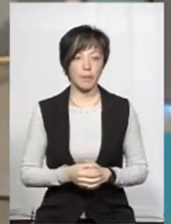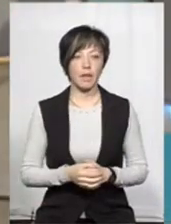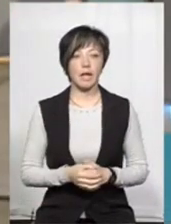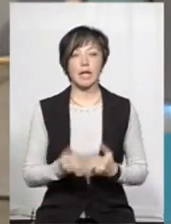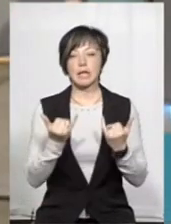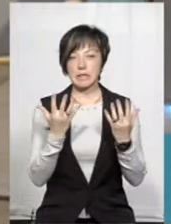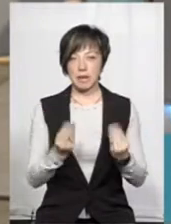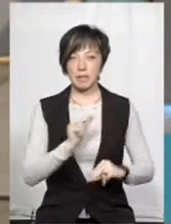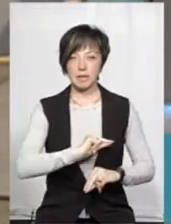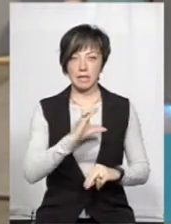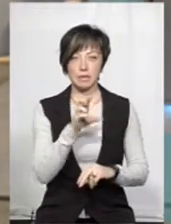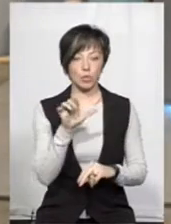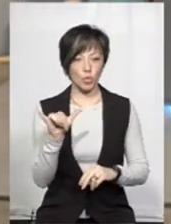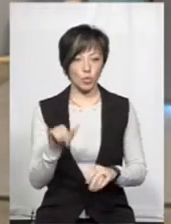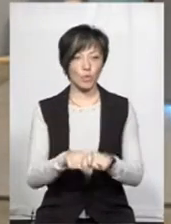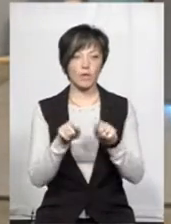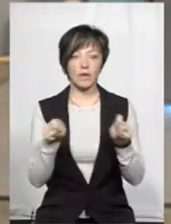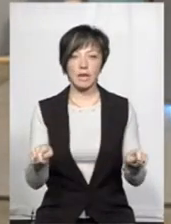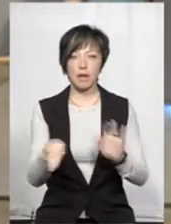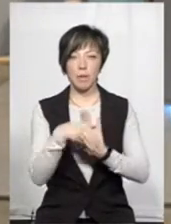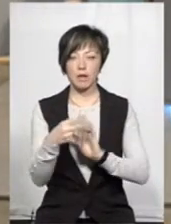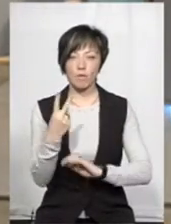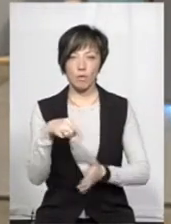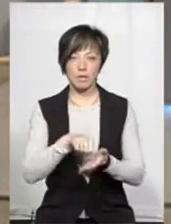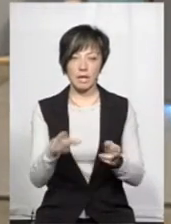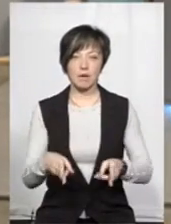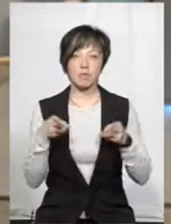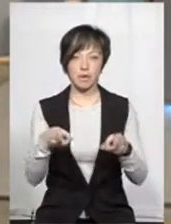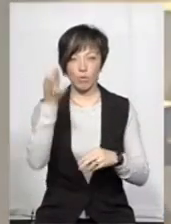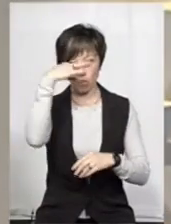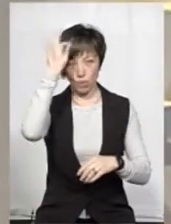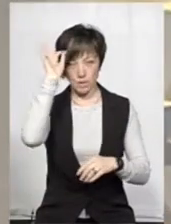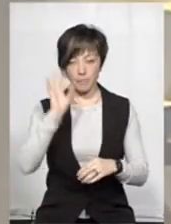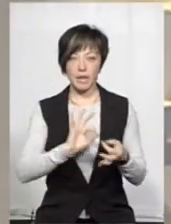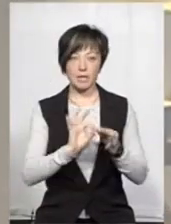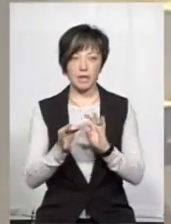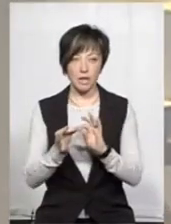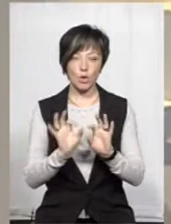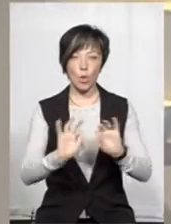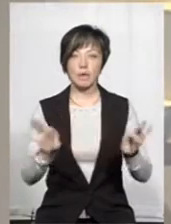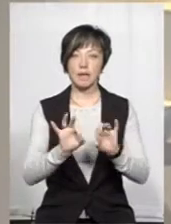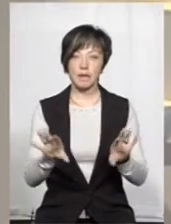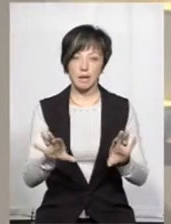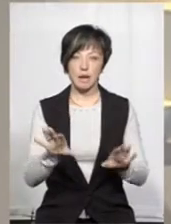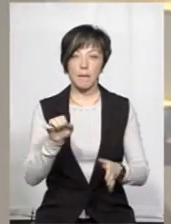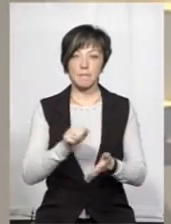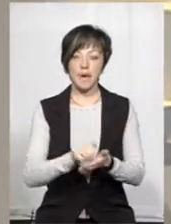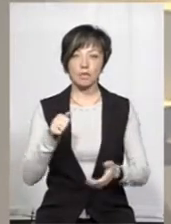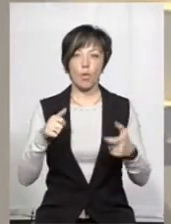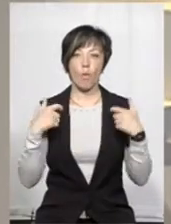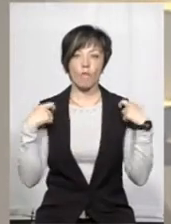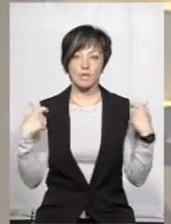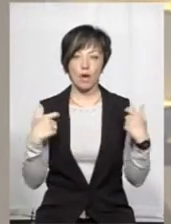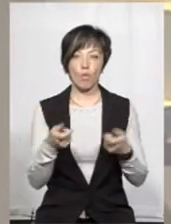От днями співробітники СБУ викрали на хабарі двох представників кримінальної поліції. Детальніше у коментарі прес-офіцера